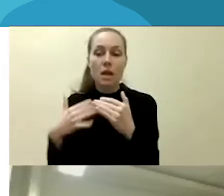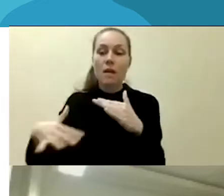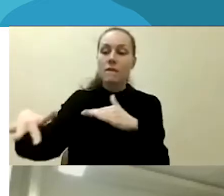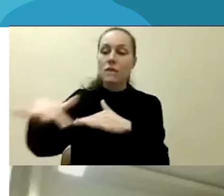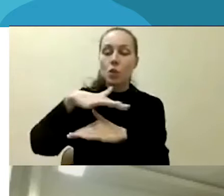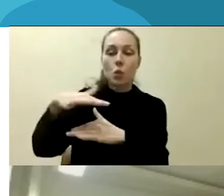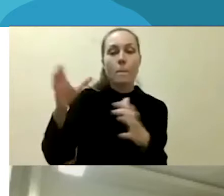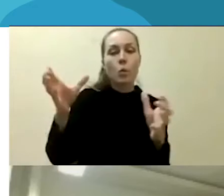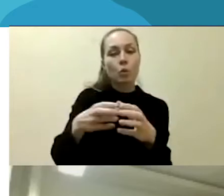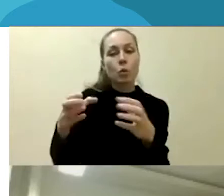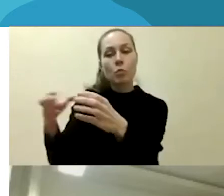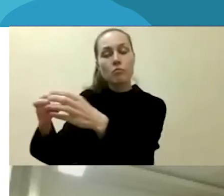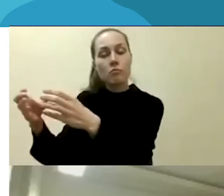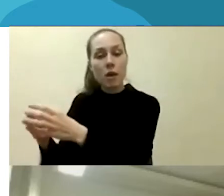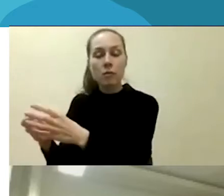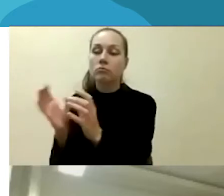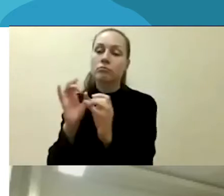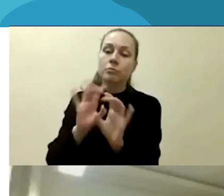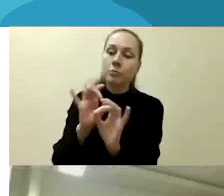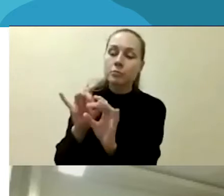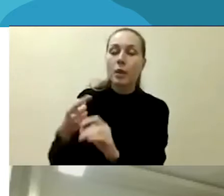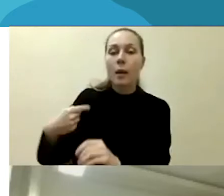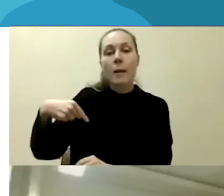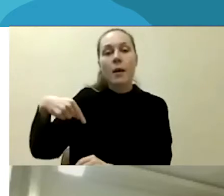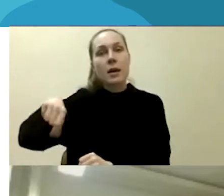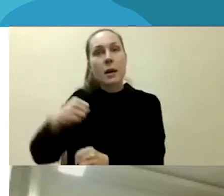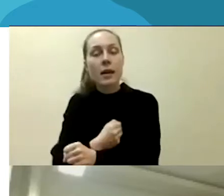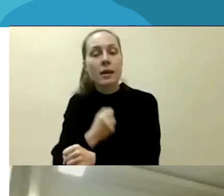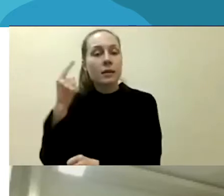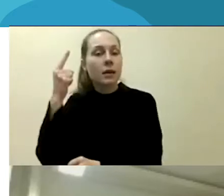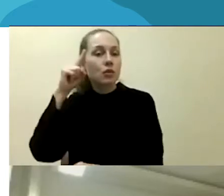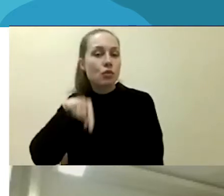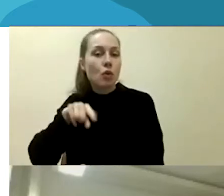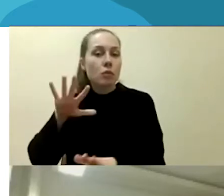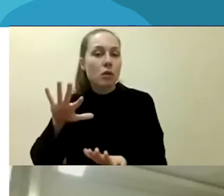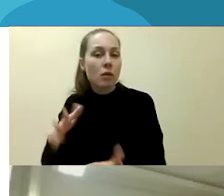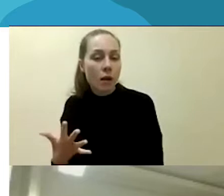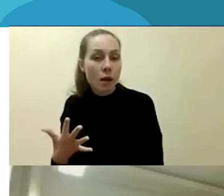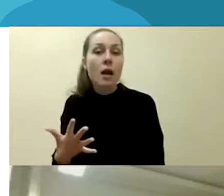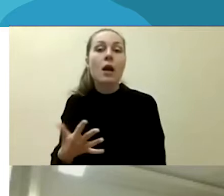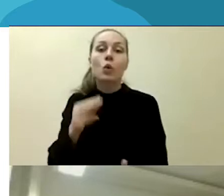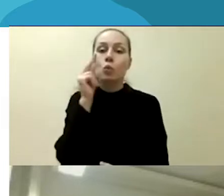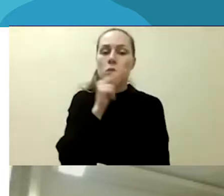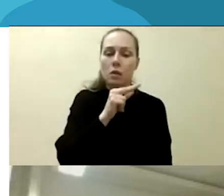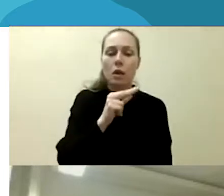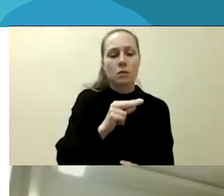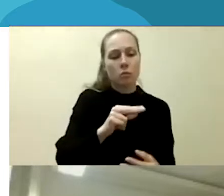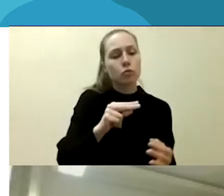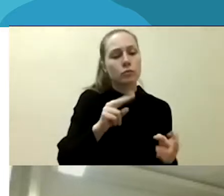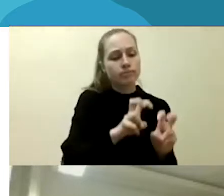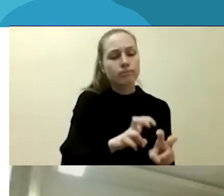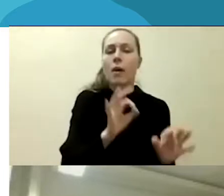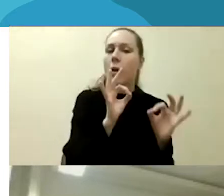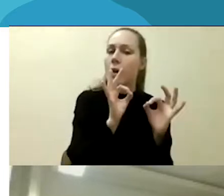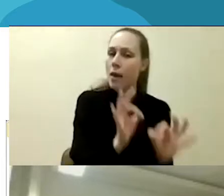grupėmis ir pasakojome jiems, ką mes turime žinoti, kad galėtume tinkamai nusikaltimus ištirti ir už juos